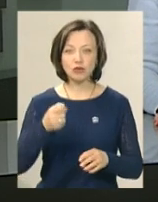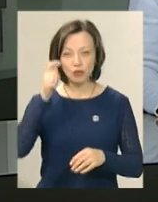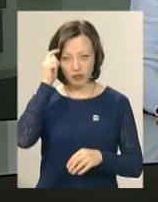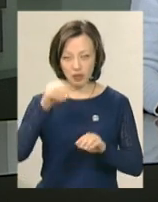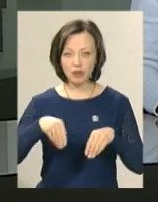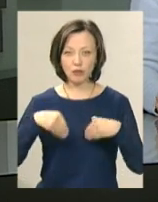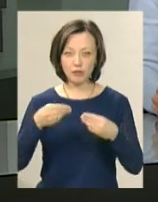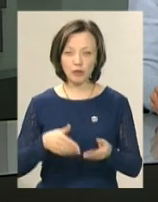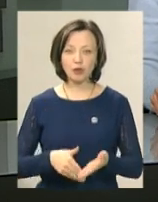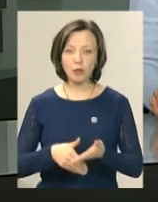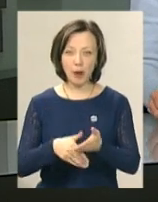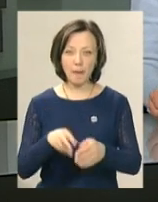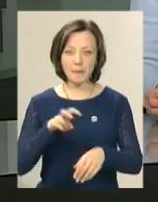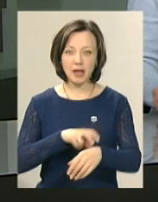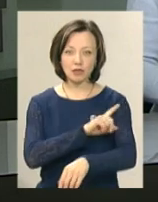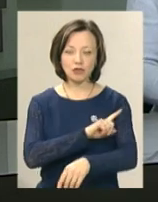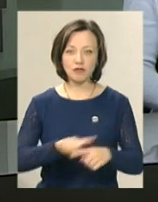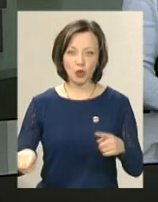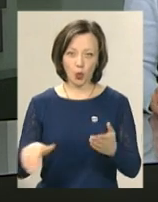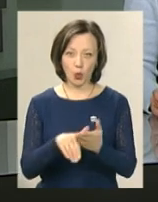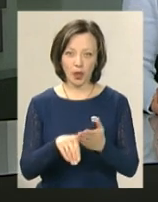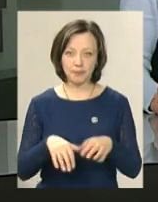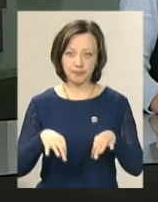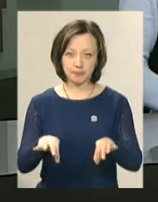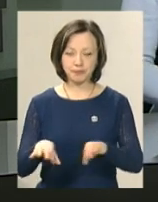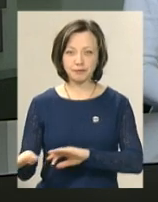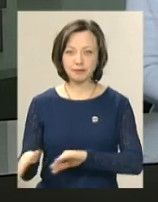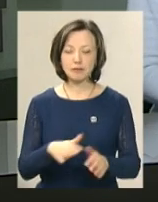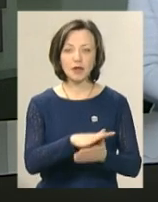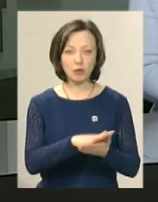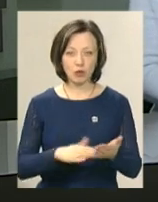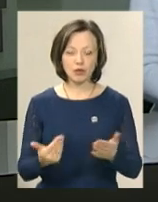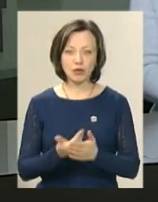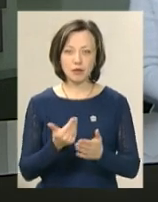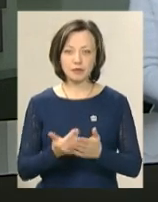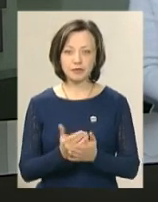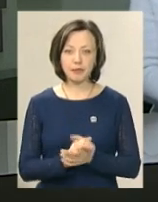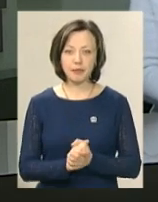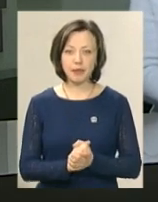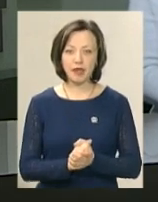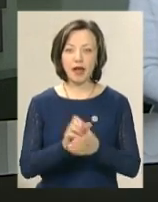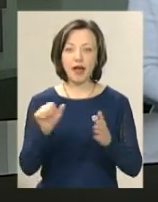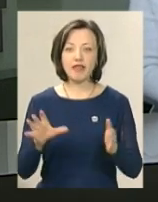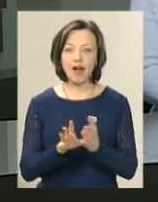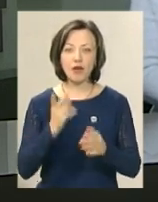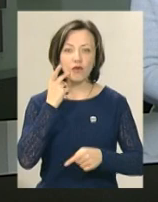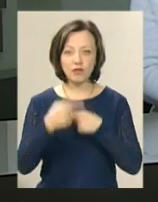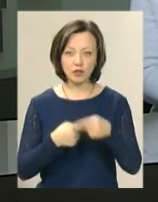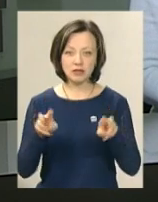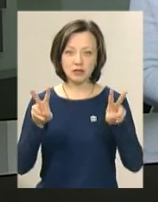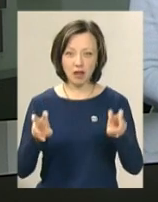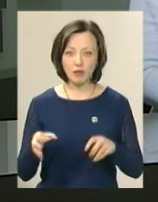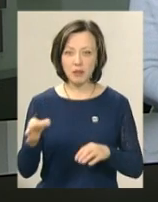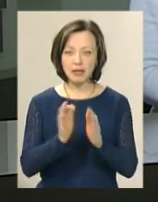чоловікові надали допомогу медики-швидкої. Продовжуємо випуск. Енергія вічності. З такою назвою в